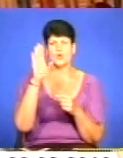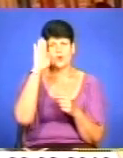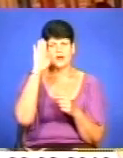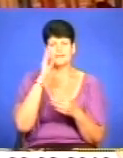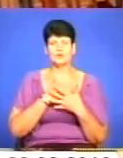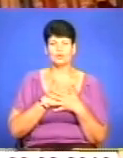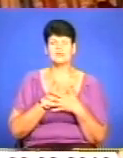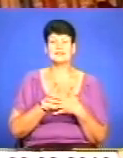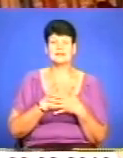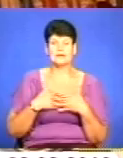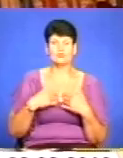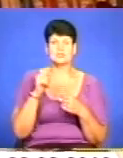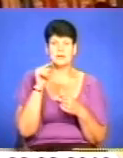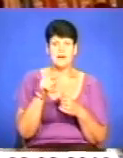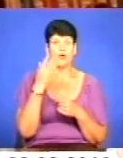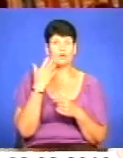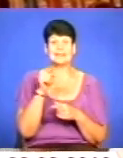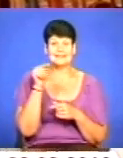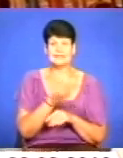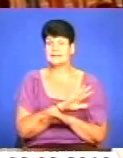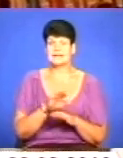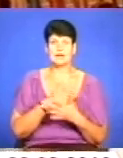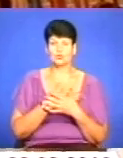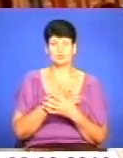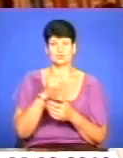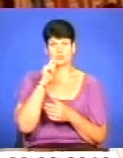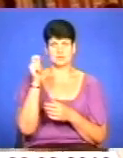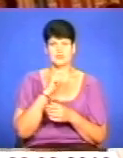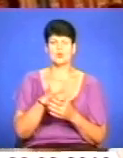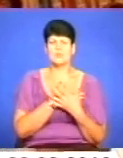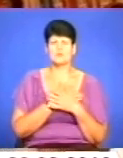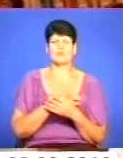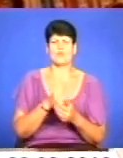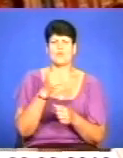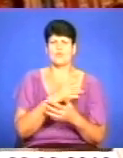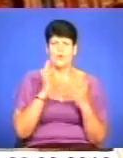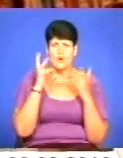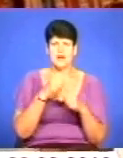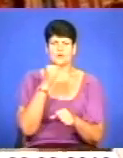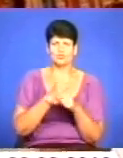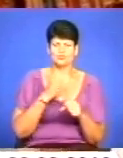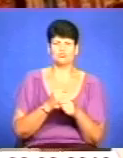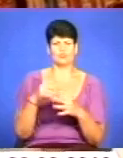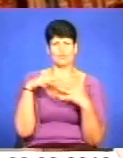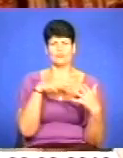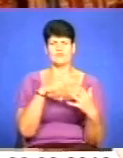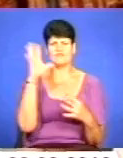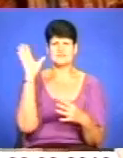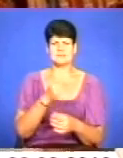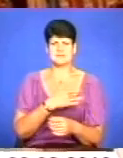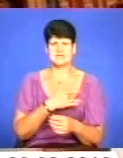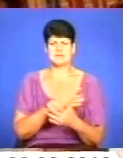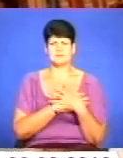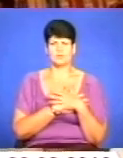коли ти не любиш в країну. Любіть у коханні, в труду, у бою, як пісню щели не зурею. Всім серцем